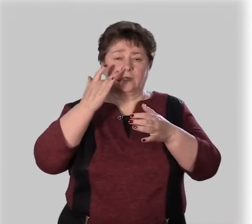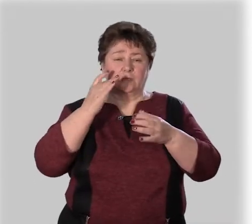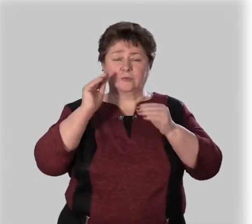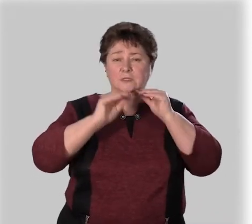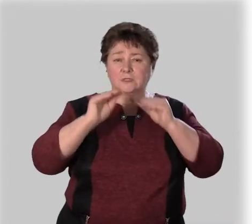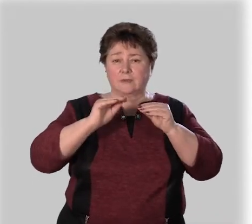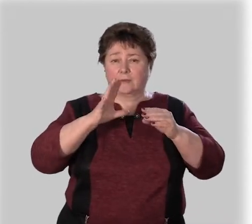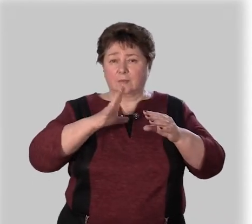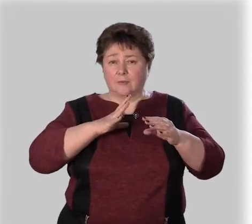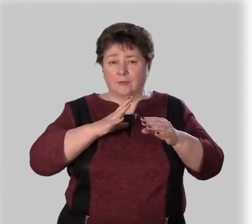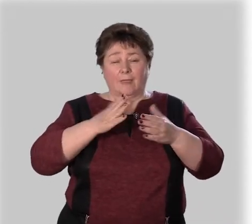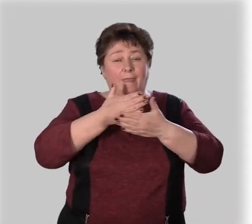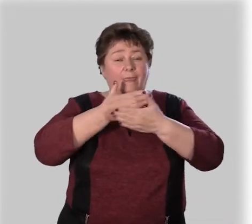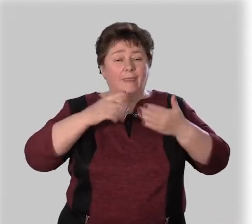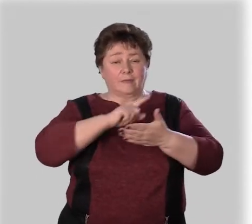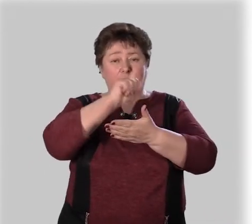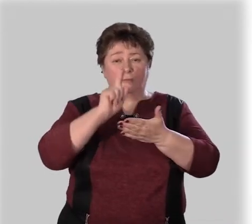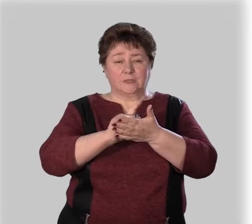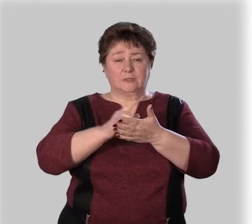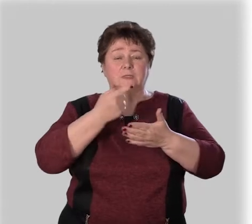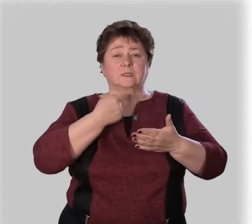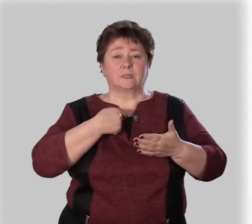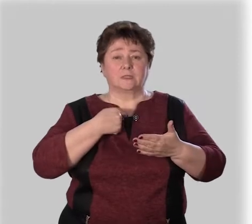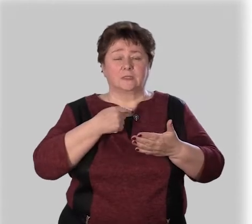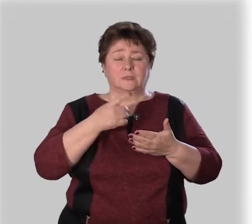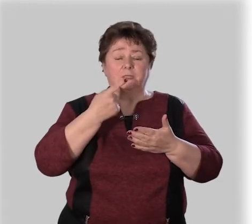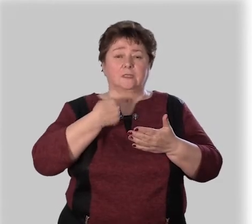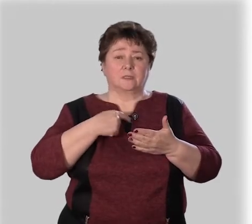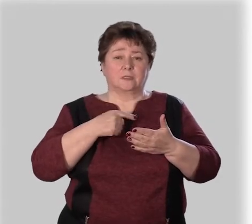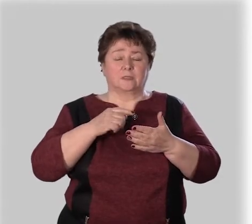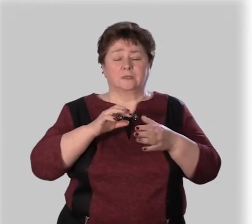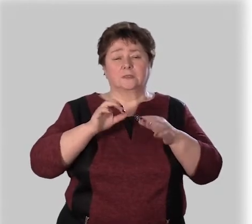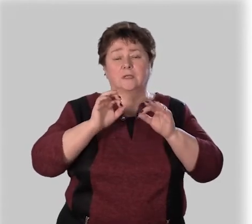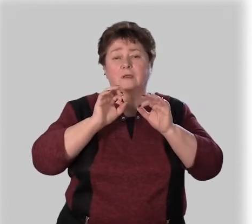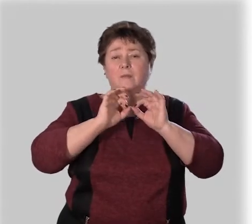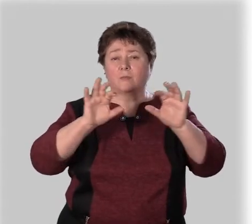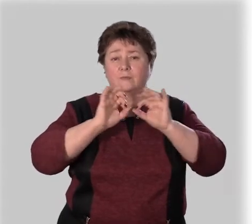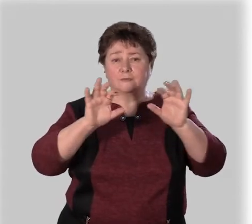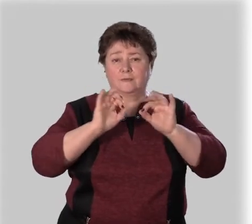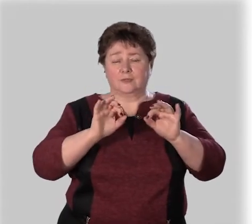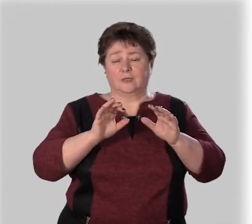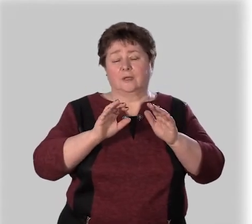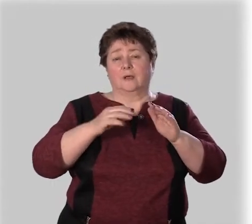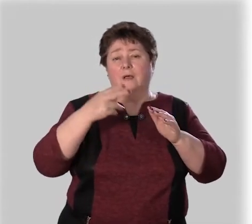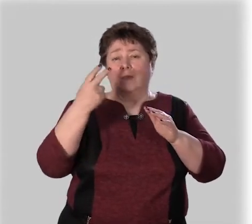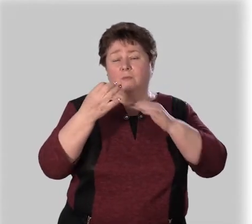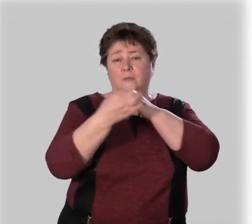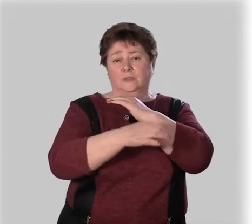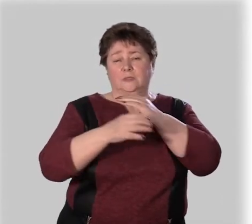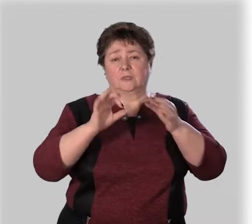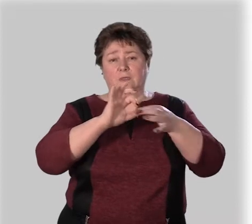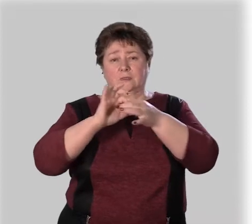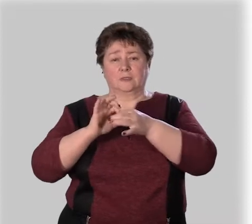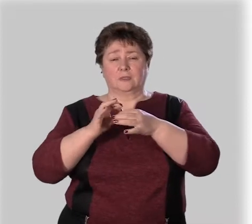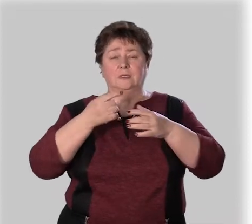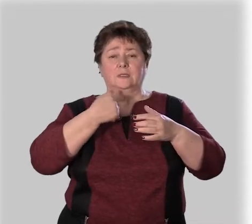предложениях, которые мы составили, нет вопросительной интонации. Интонация повествовательная. В последних